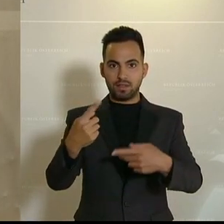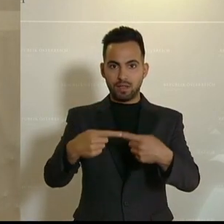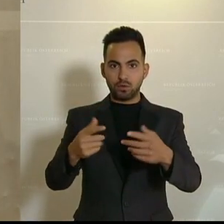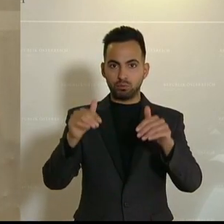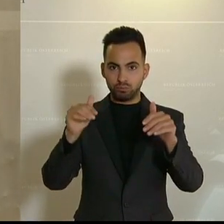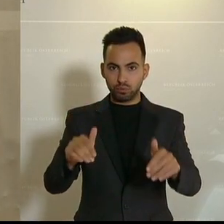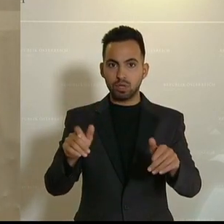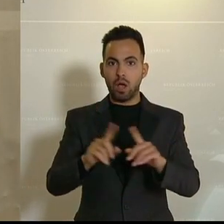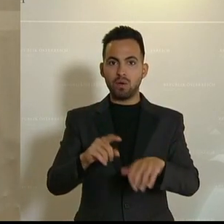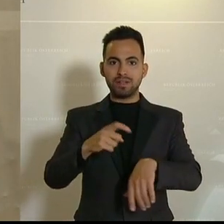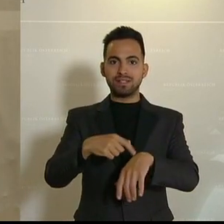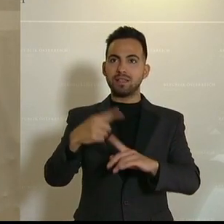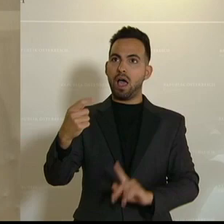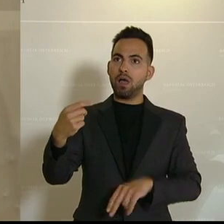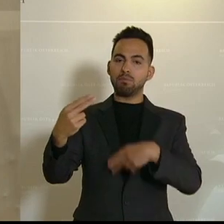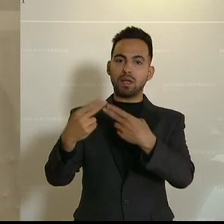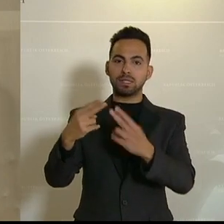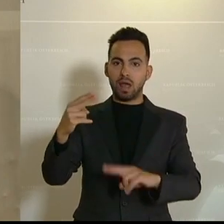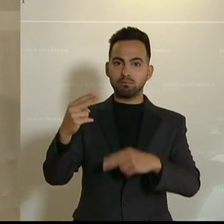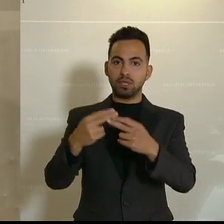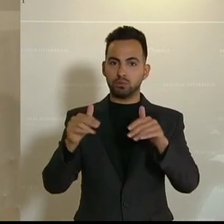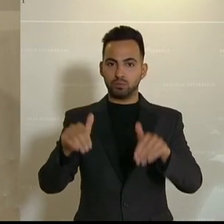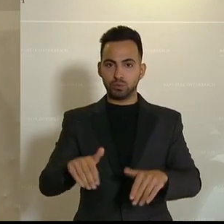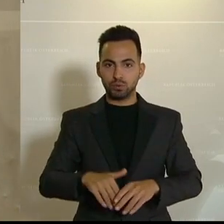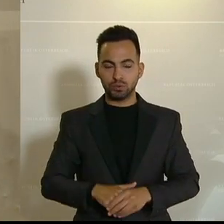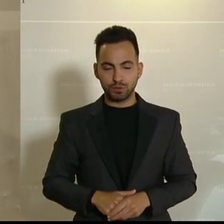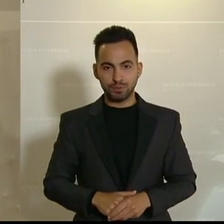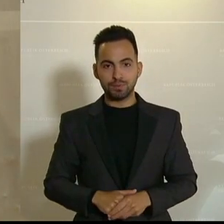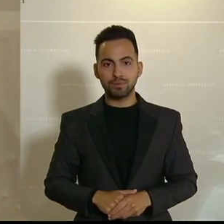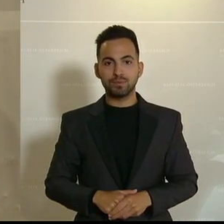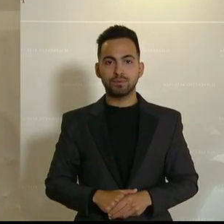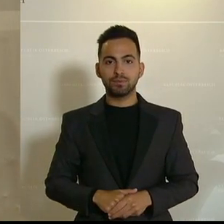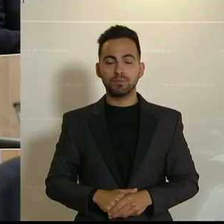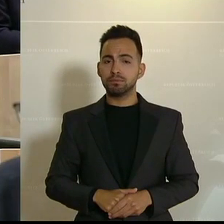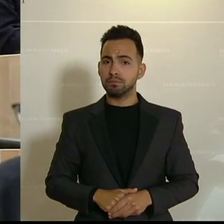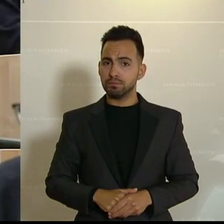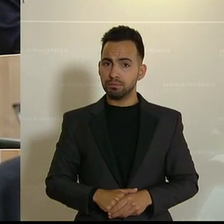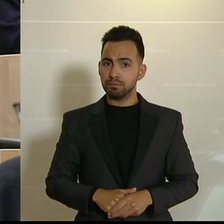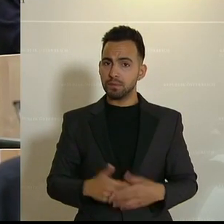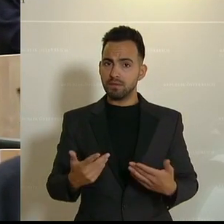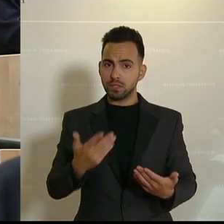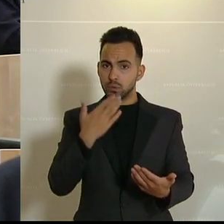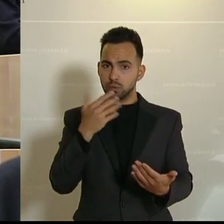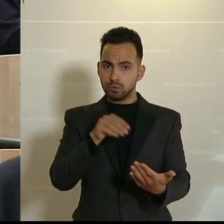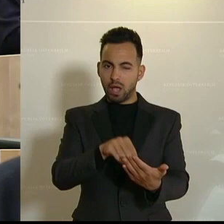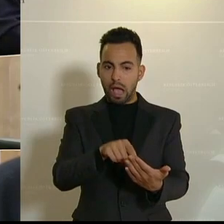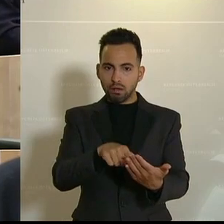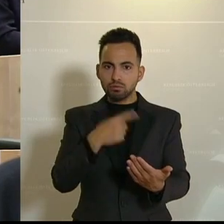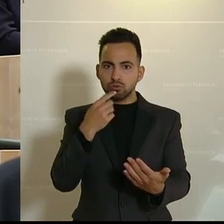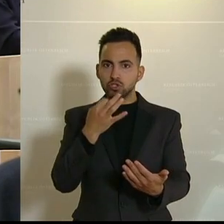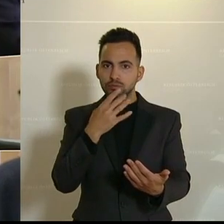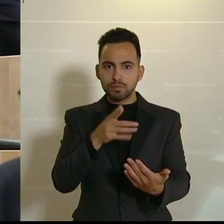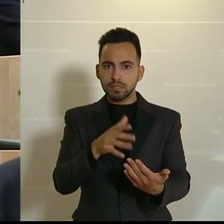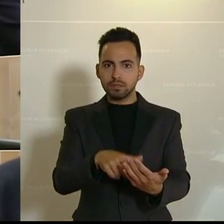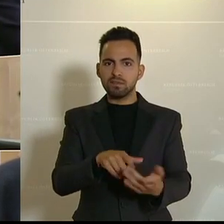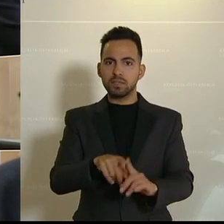und zeitgemäß neu gestaltet werden. Was stimmt daran nicht? Das ist eine gefährliche